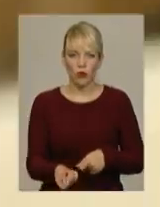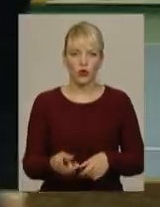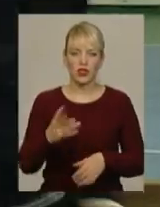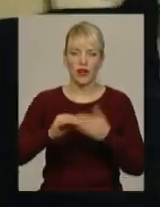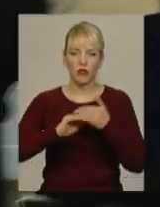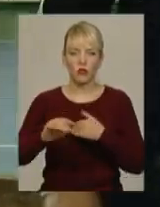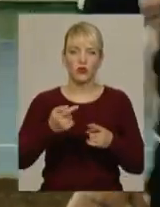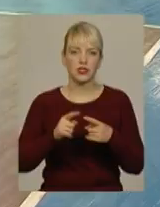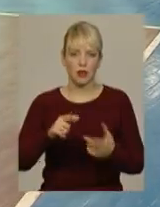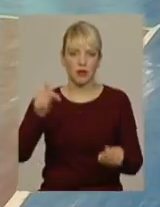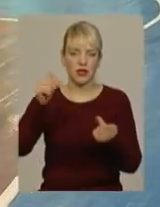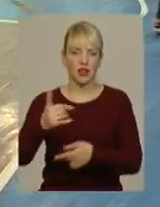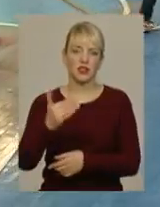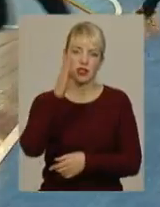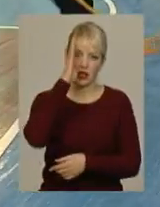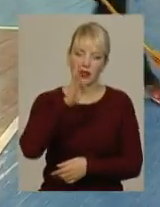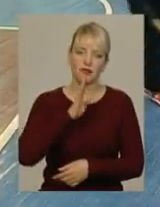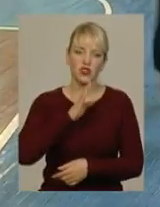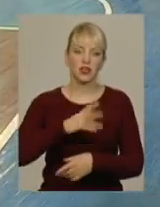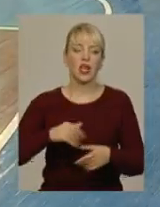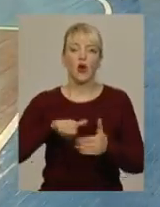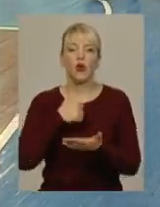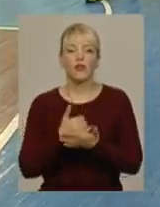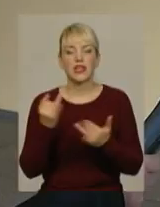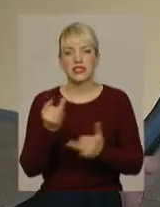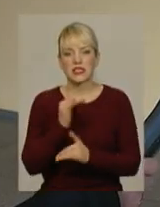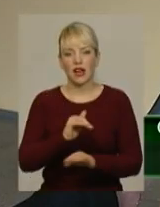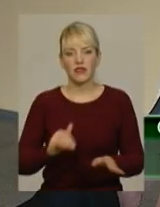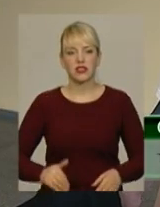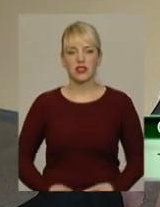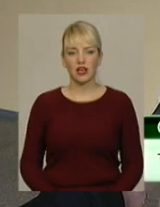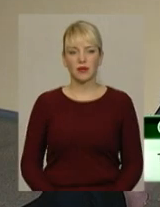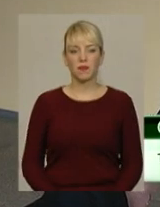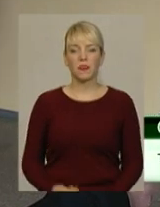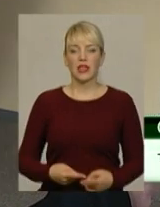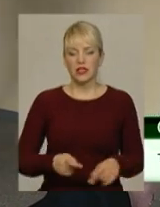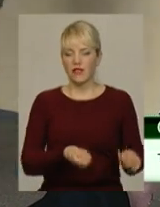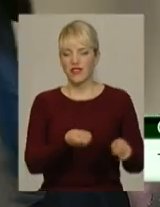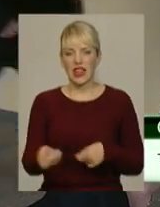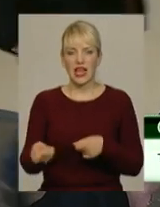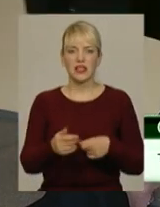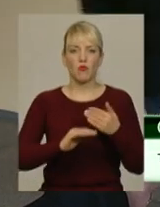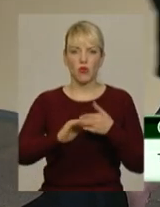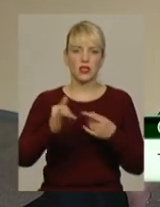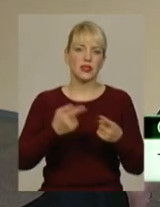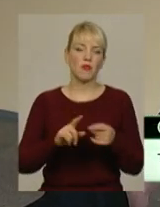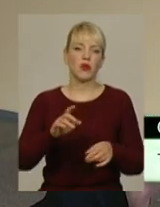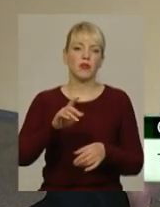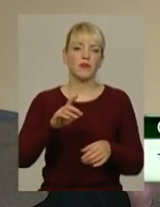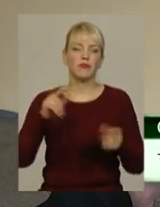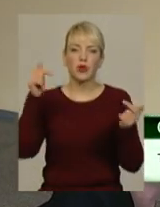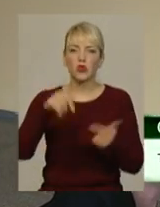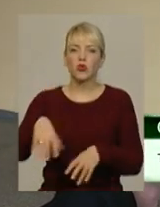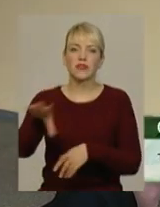прийнятним і для хлопців і для дівчат будь-якого віку. Головне – зацікавити дітей. Флорбово підходиться до всіх дітей. меними просто